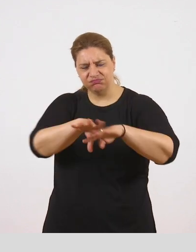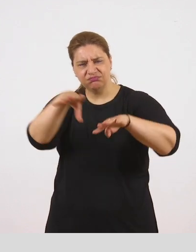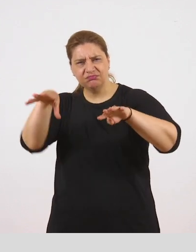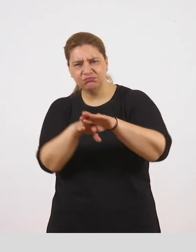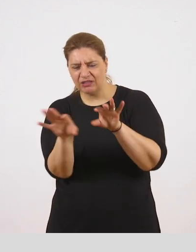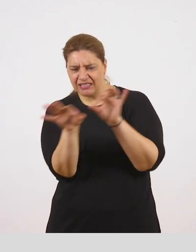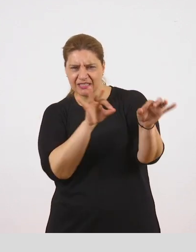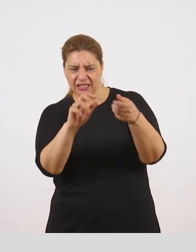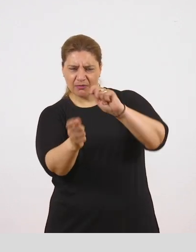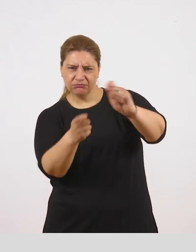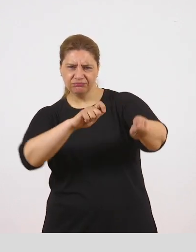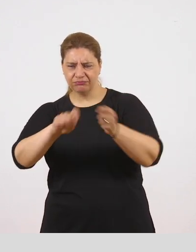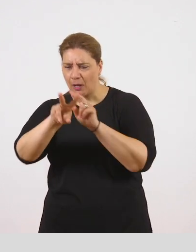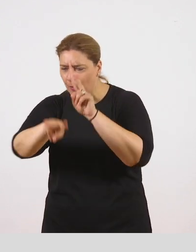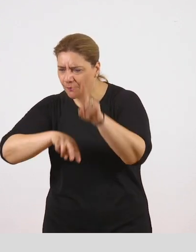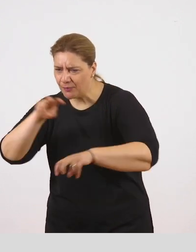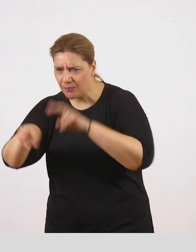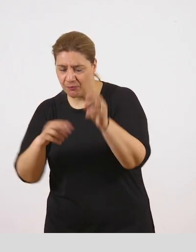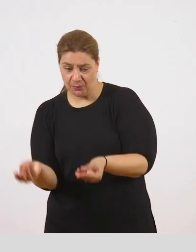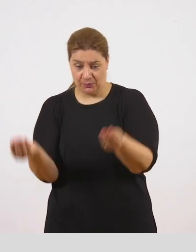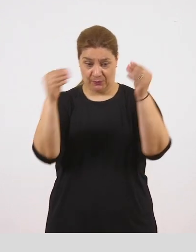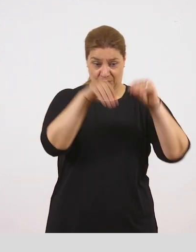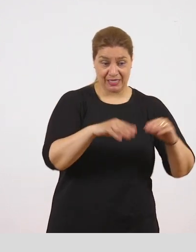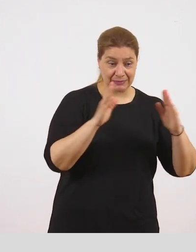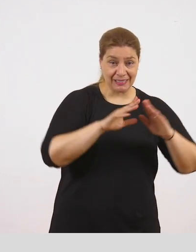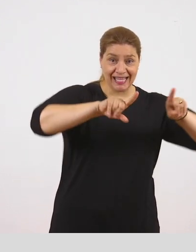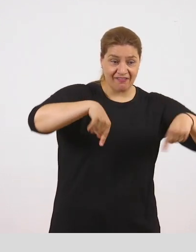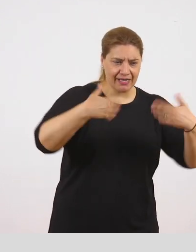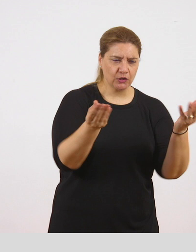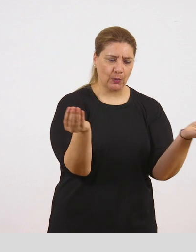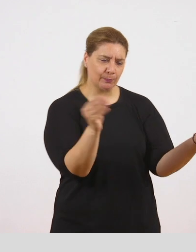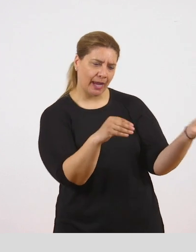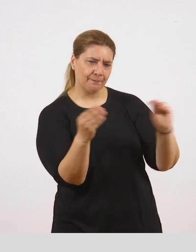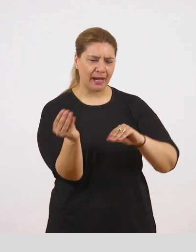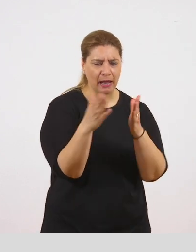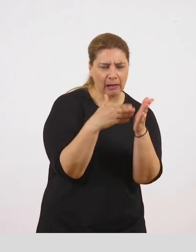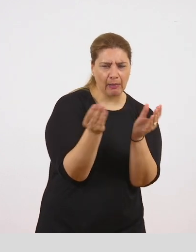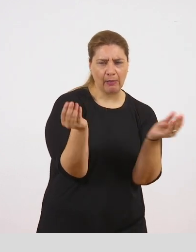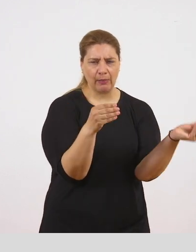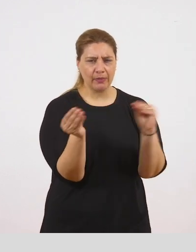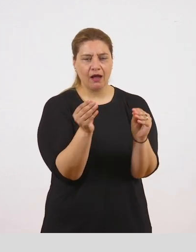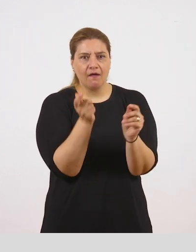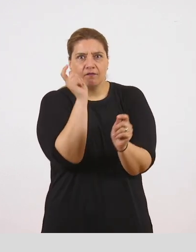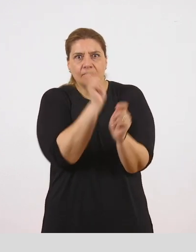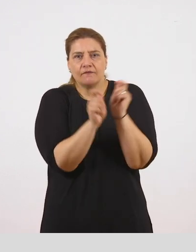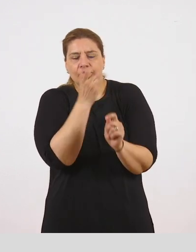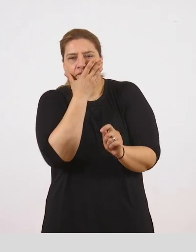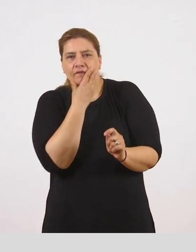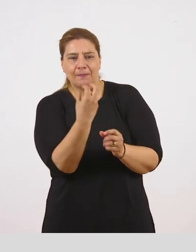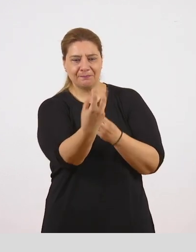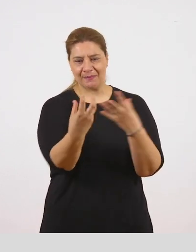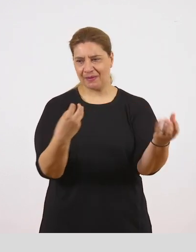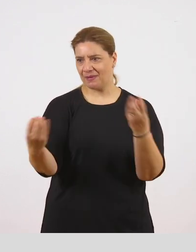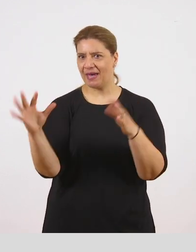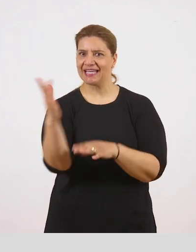αρμύρα. Με λίγες καλλιτεχνικές επεμβάσεις, όπως έλεγε η ίδια, έφτιαχνε αριστουργήματα που στόλιζαν